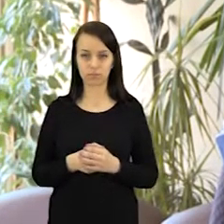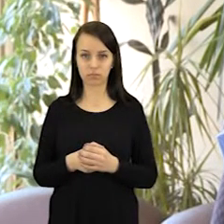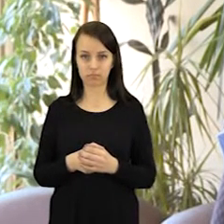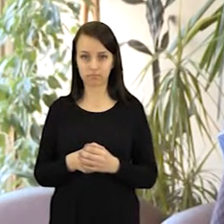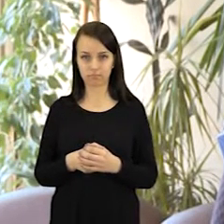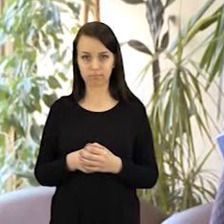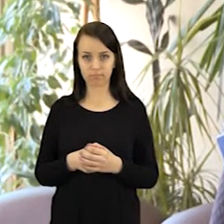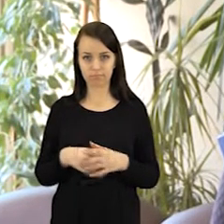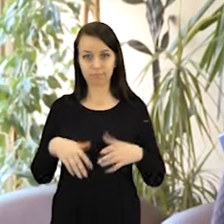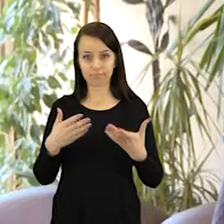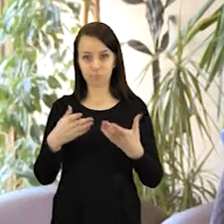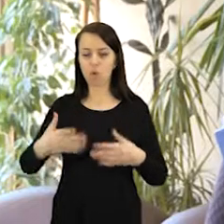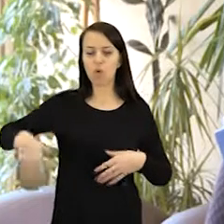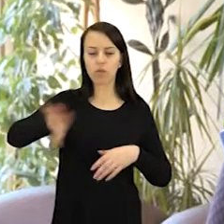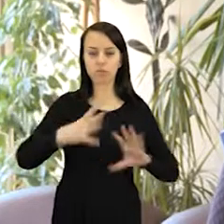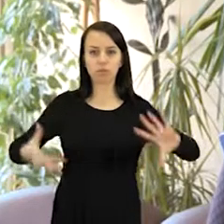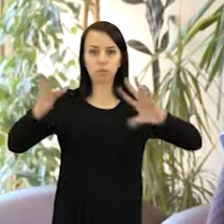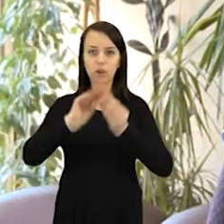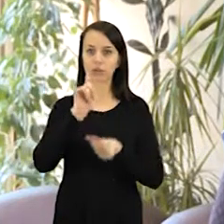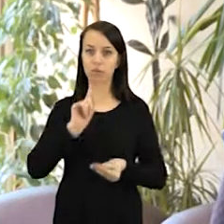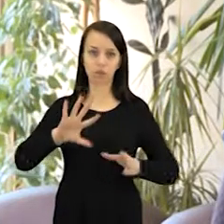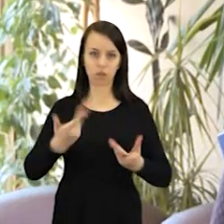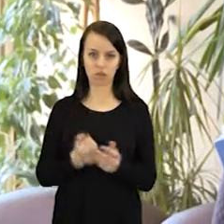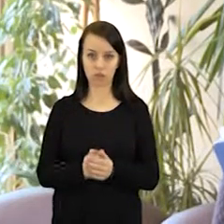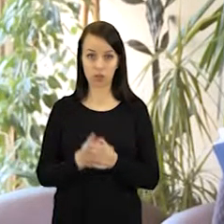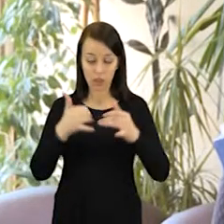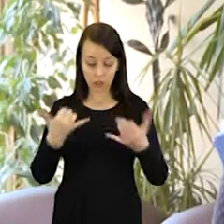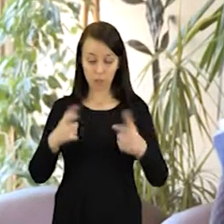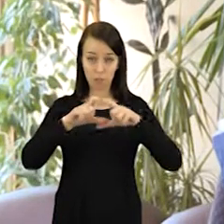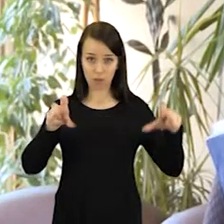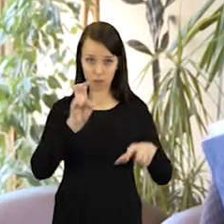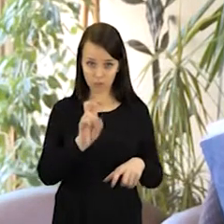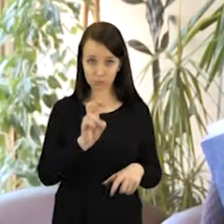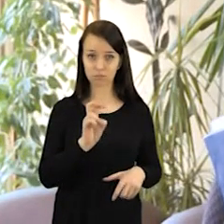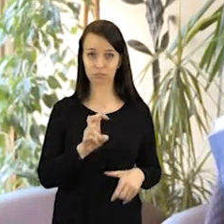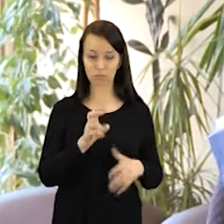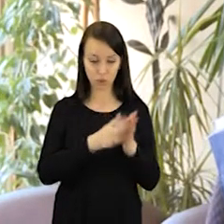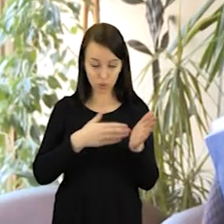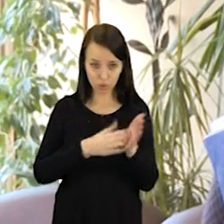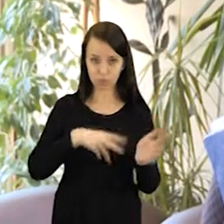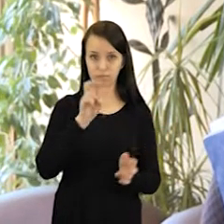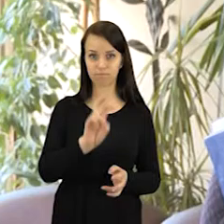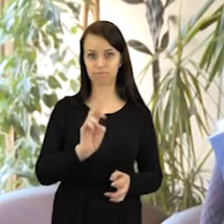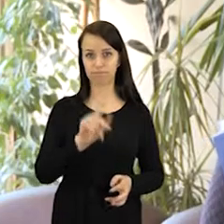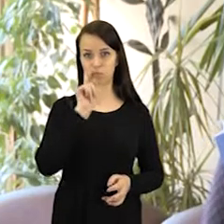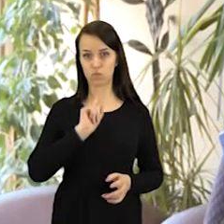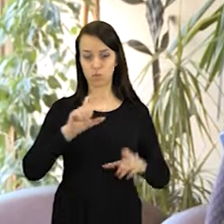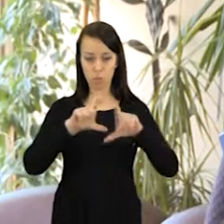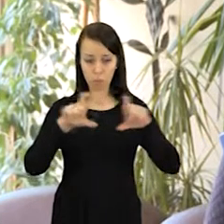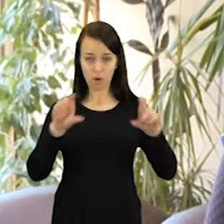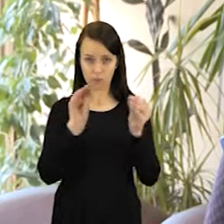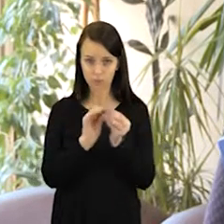renkasi kitose mokyklose. Visų nuomonė yra bendra norėtų tęsti mokslą nuo